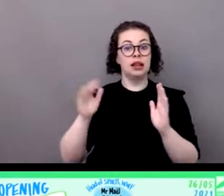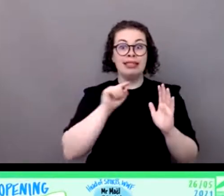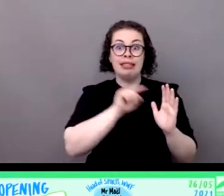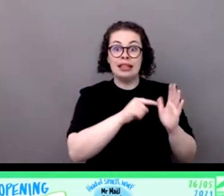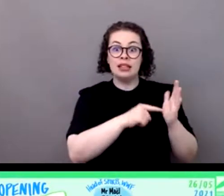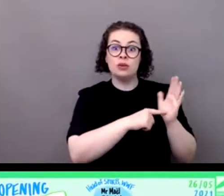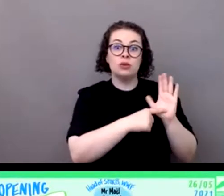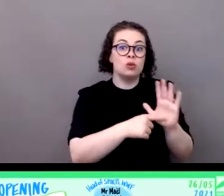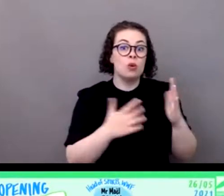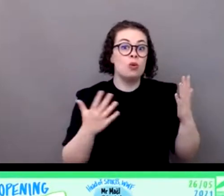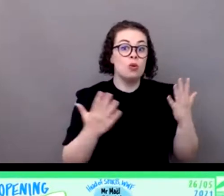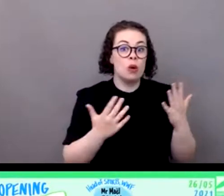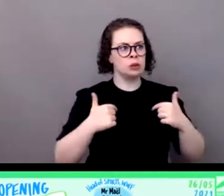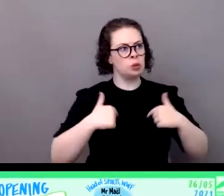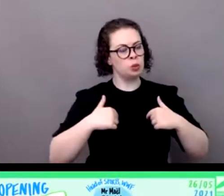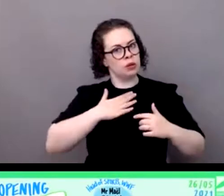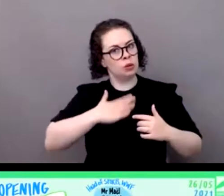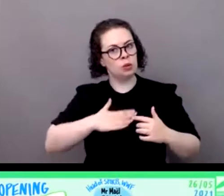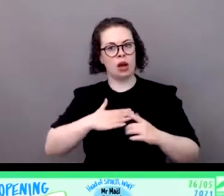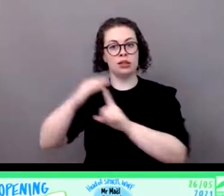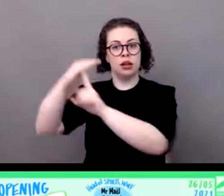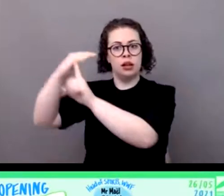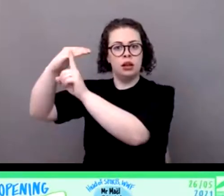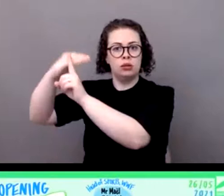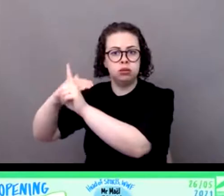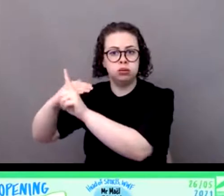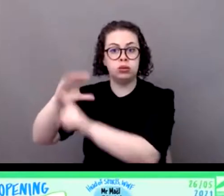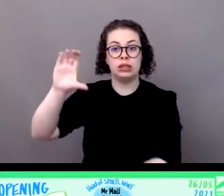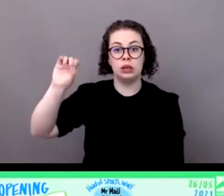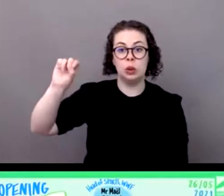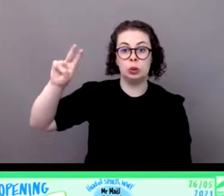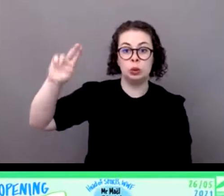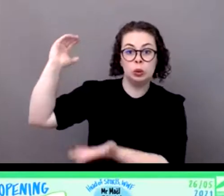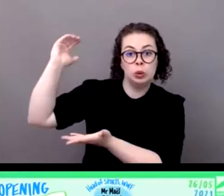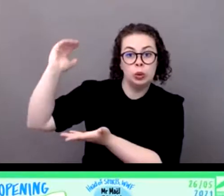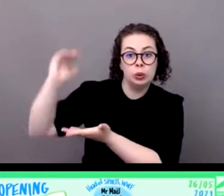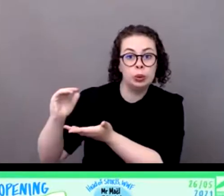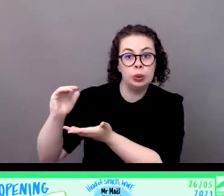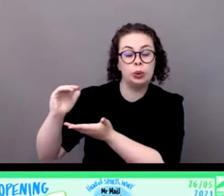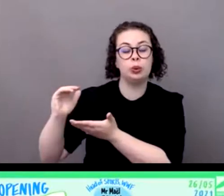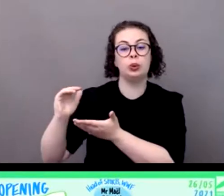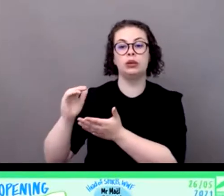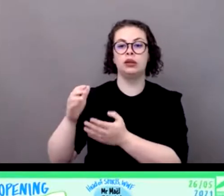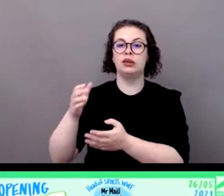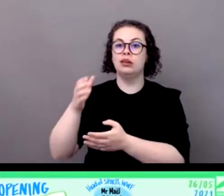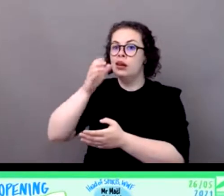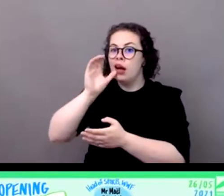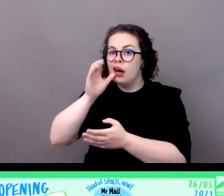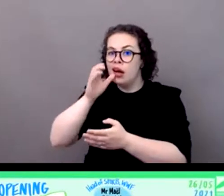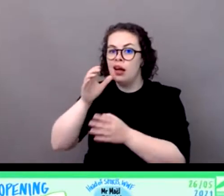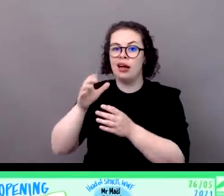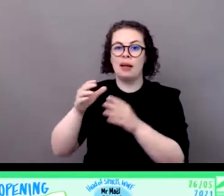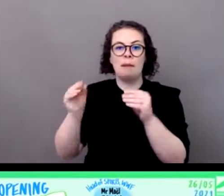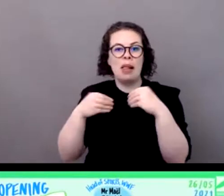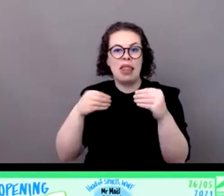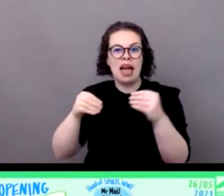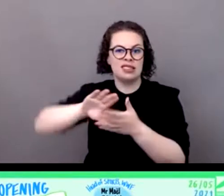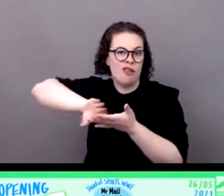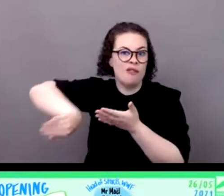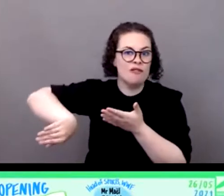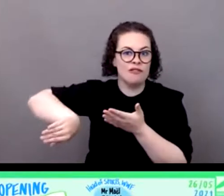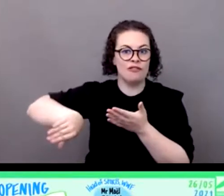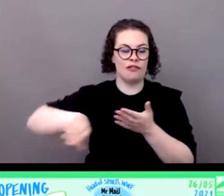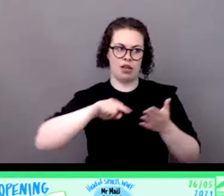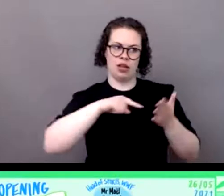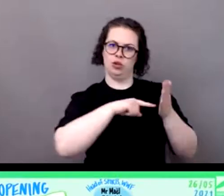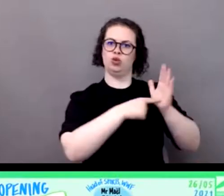son temps je dis que le sport peut avoir une contribution négative ou positive sur ces enjeux là et c'est un gros